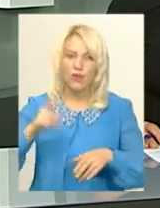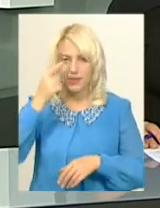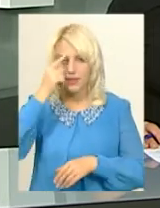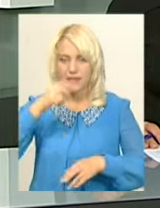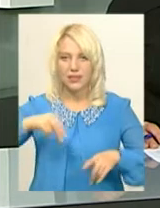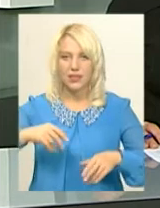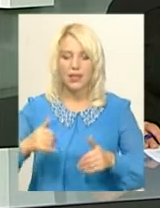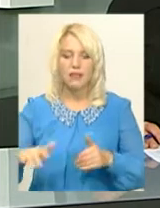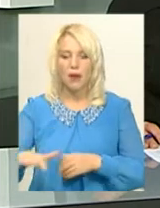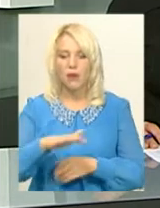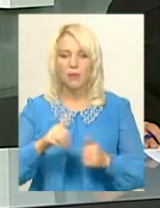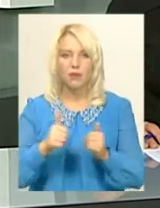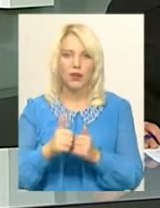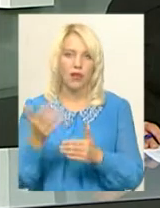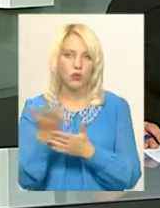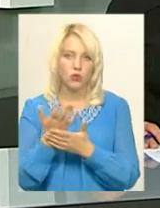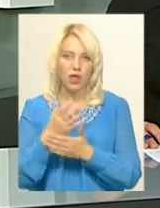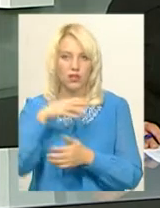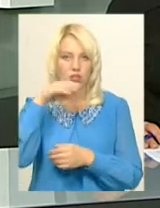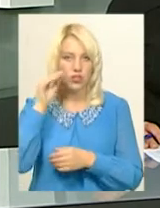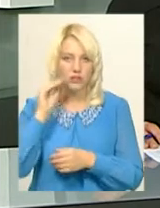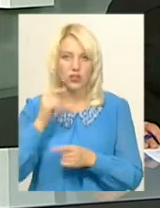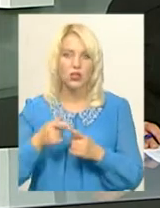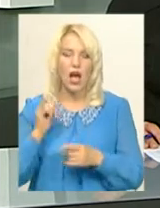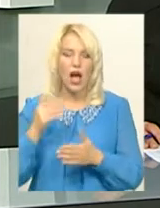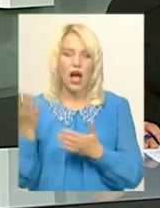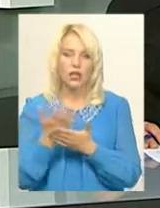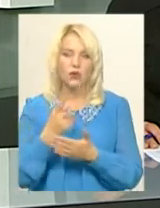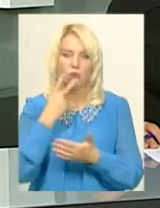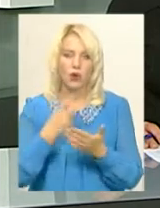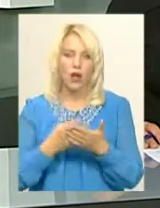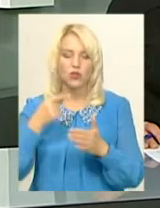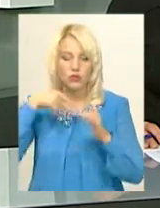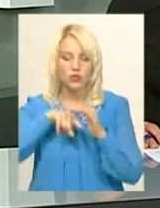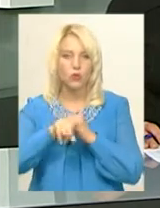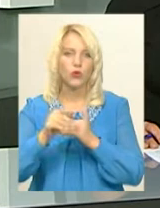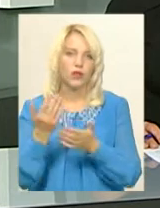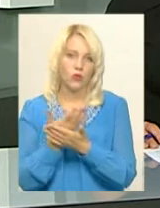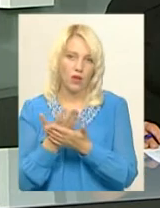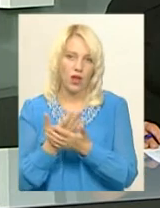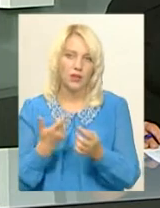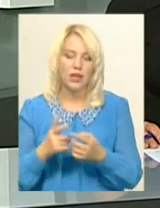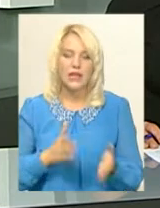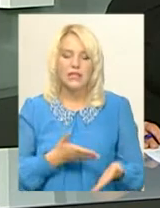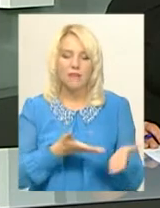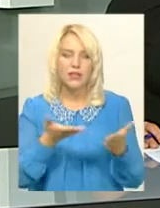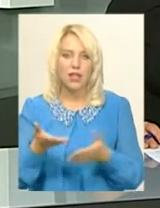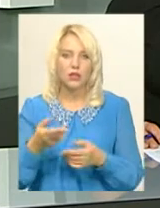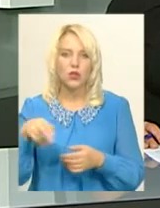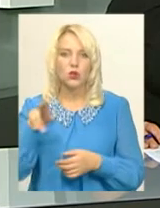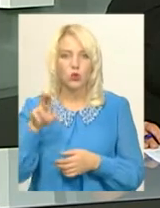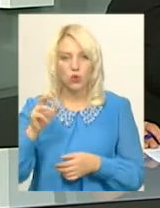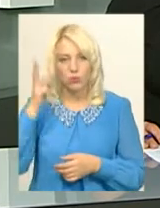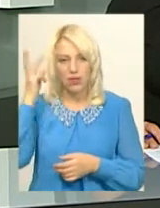майданчику біля кінотеатру Шевченка, а кінопоказ «Стрічки» відбудеться у самому кінотеатрі. Завітає до Хмельницького і посол